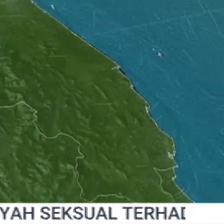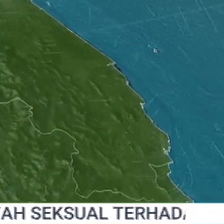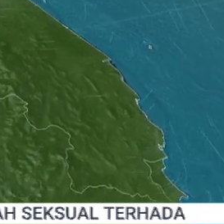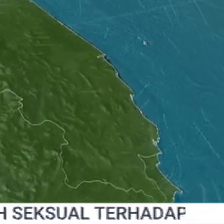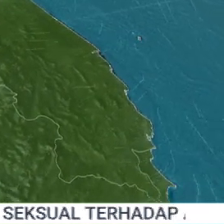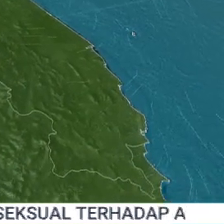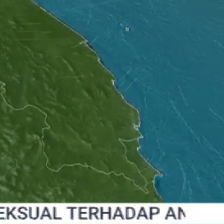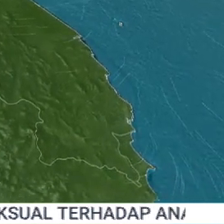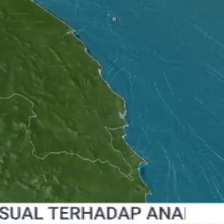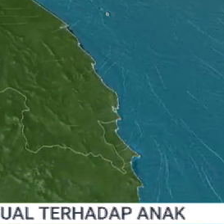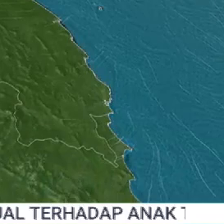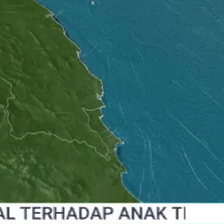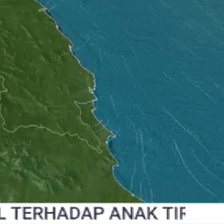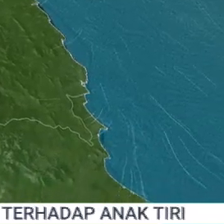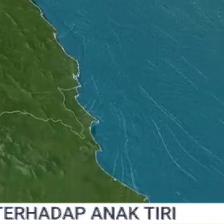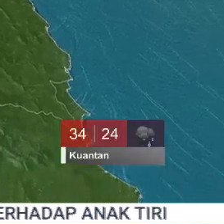Terima kasih telah menonton!